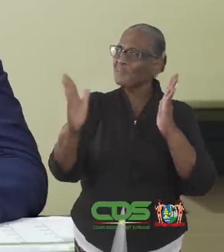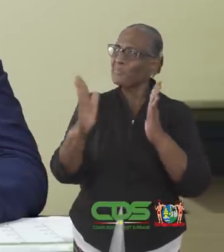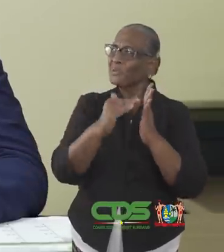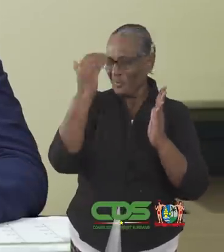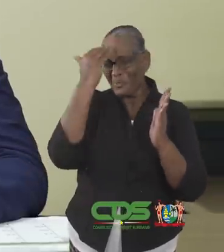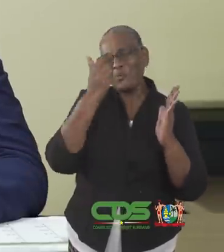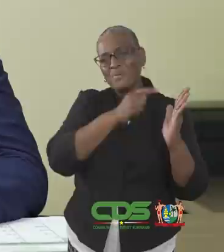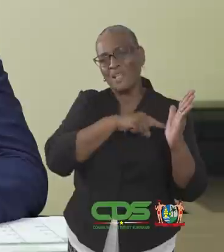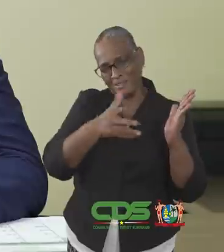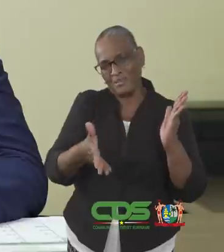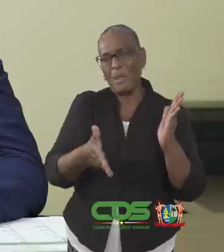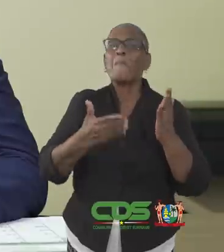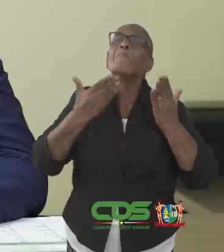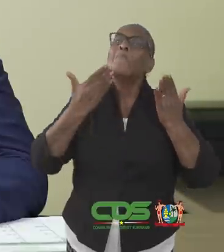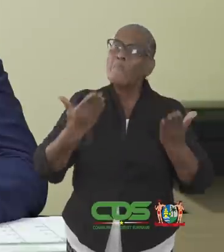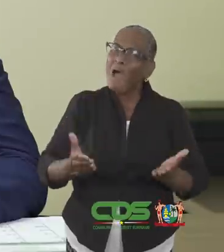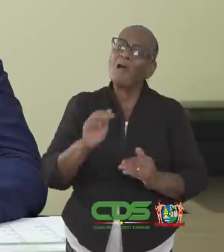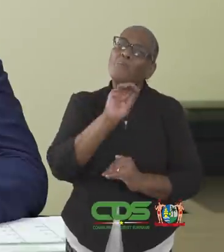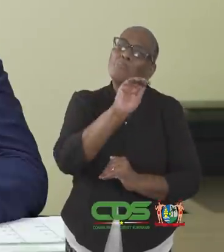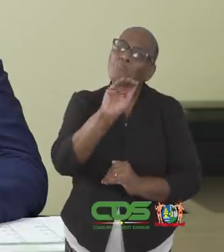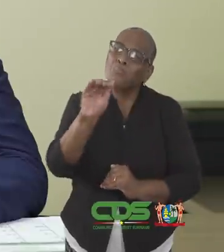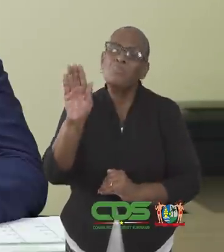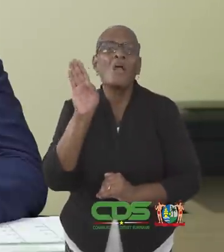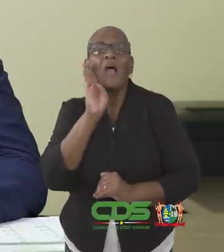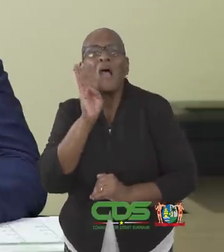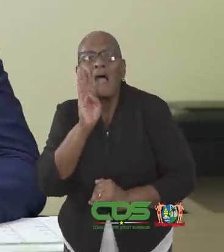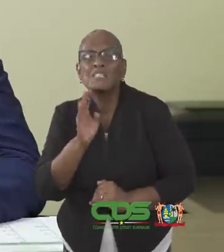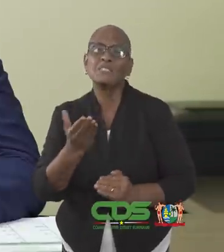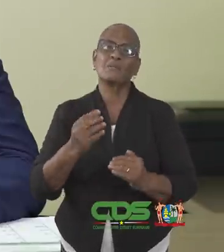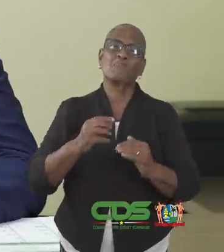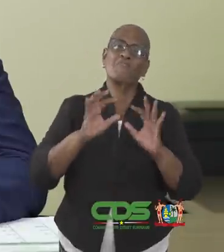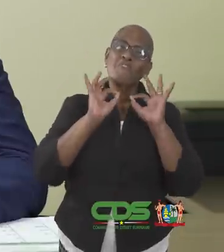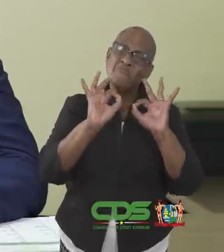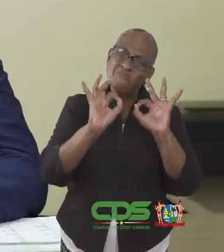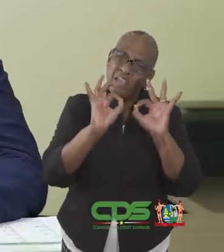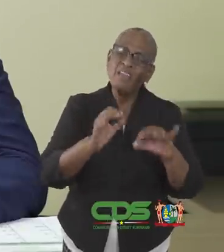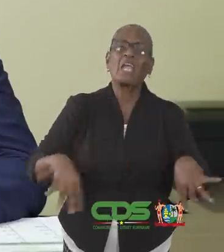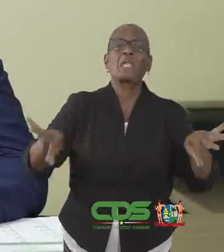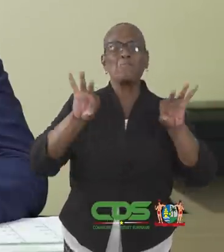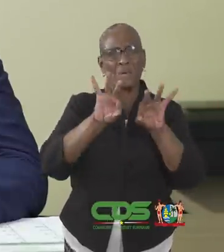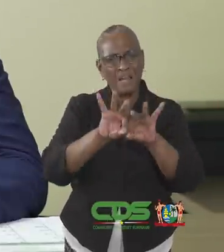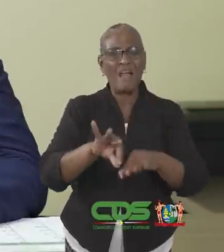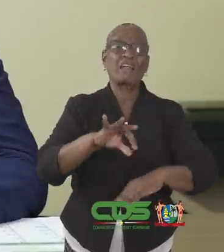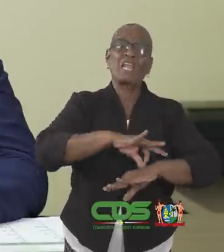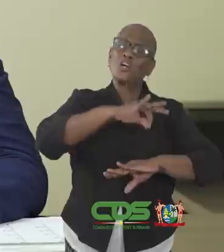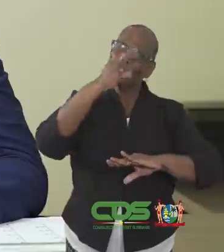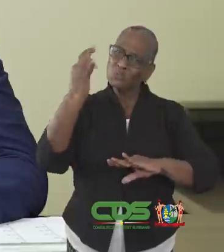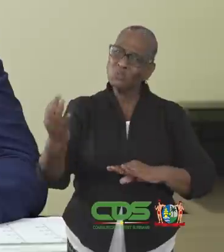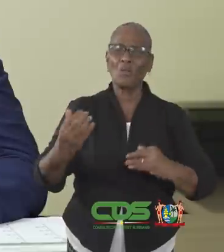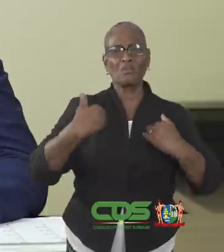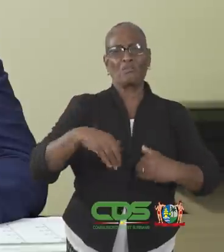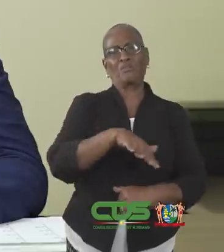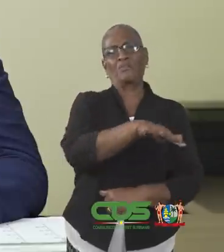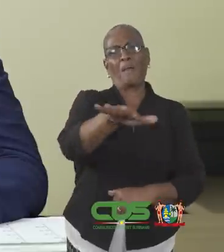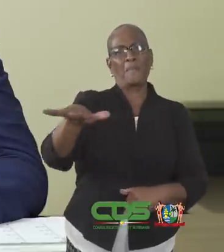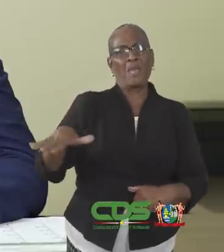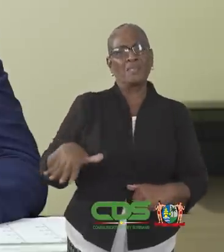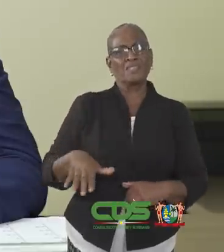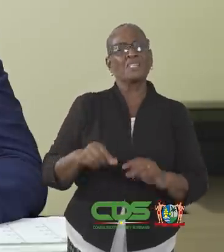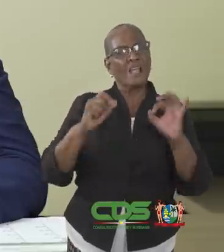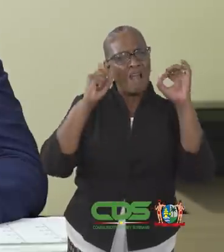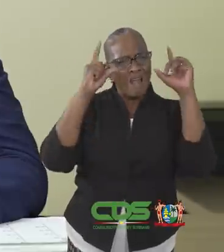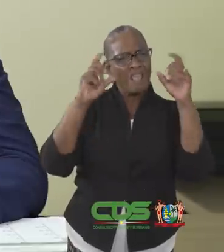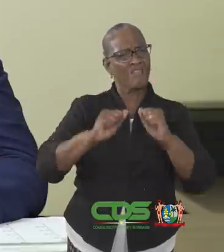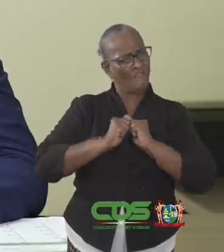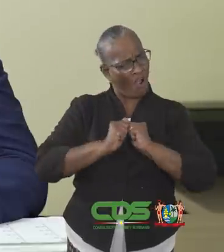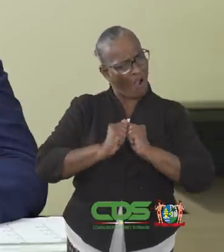deze periode. Maar doen toch een beroep op u te kiezen voor veiligheid, de gezondheid van onze medemensen en